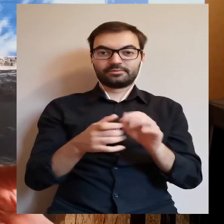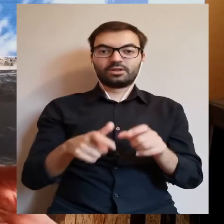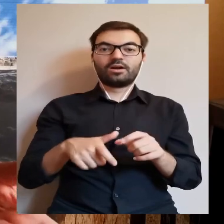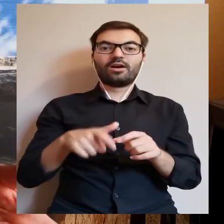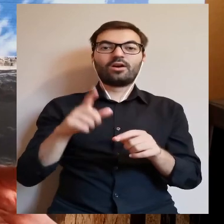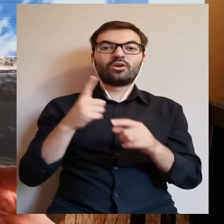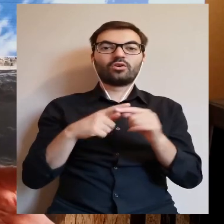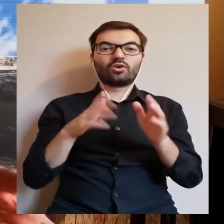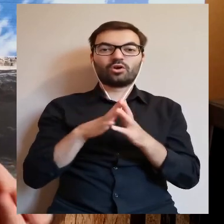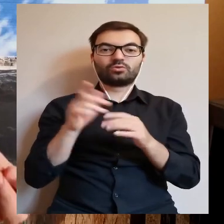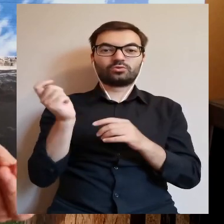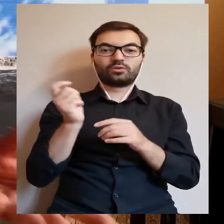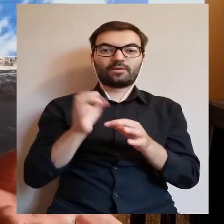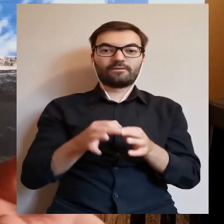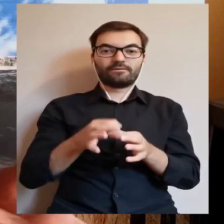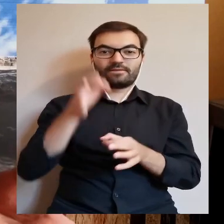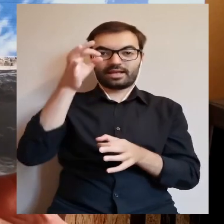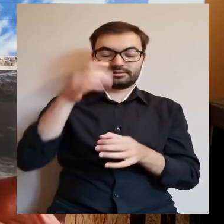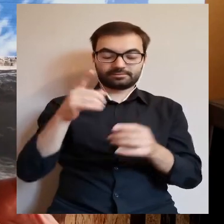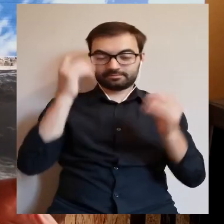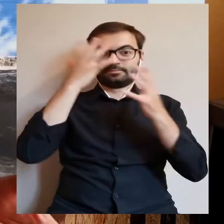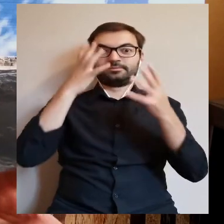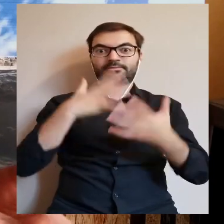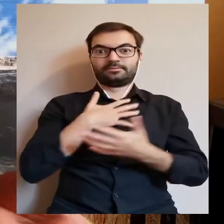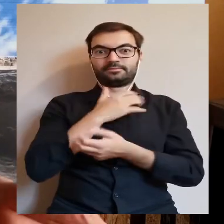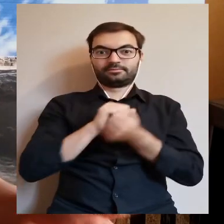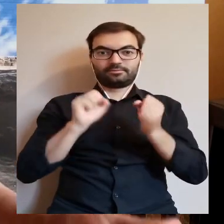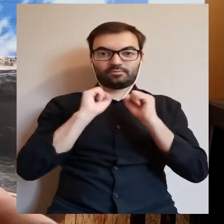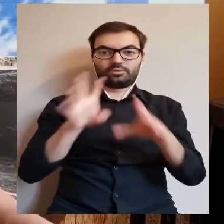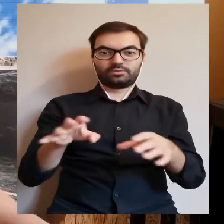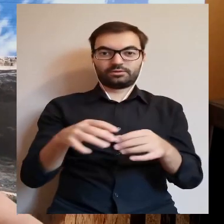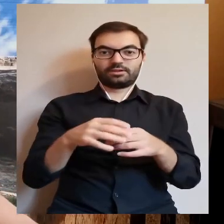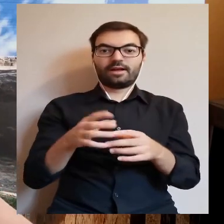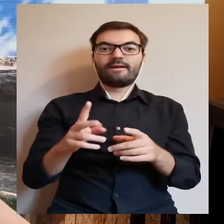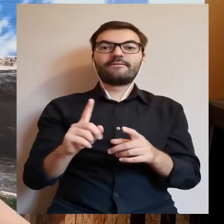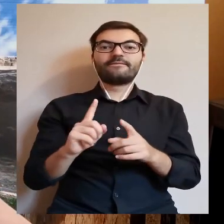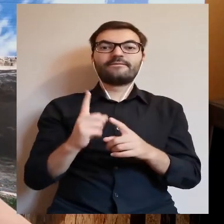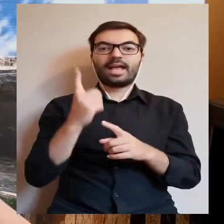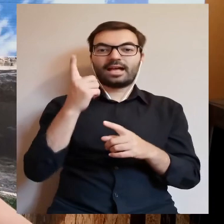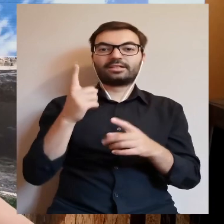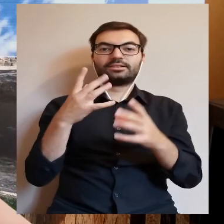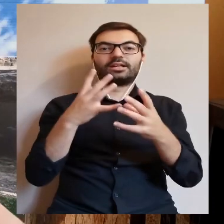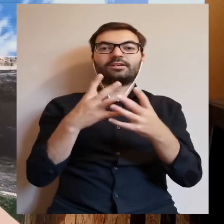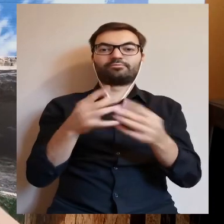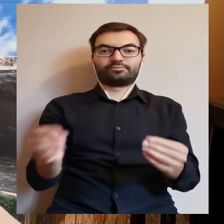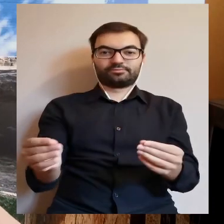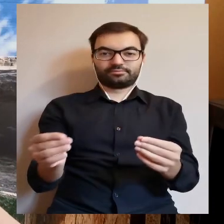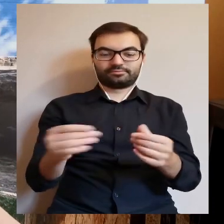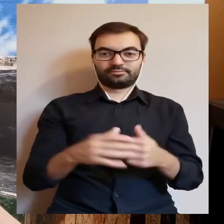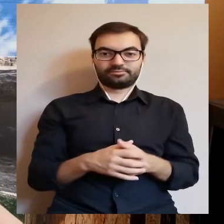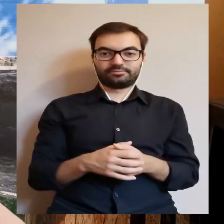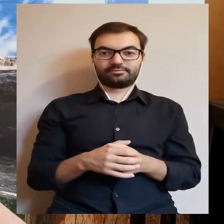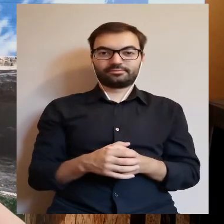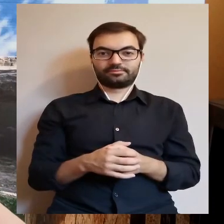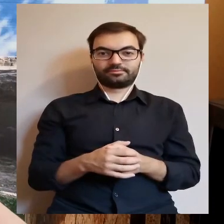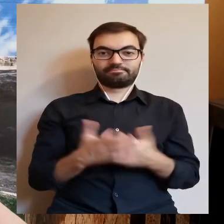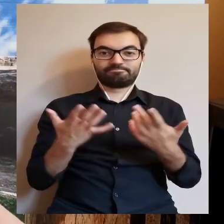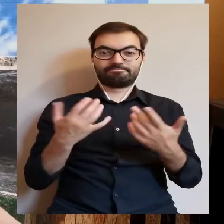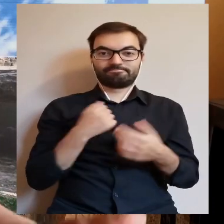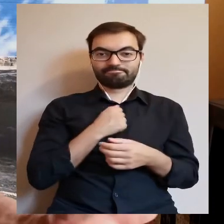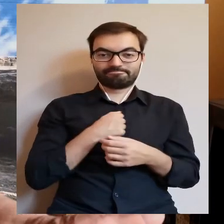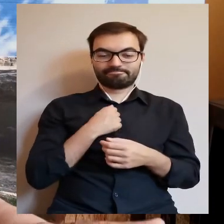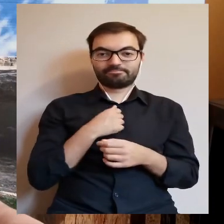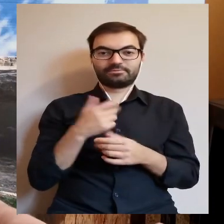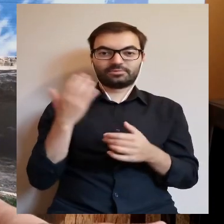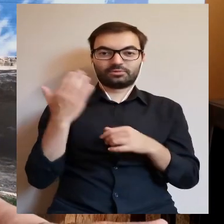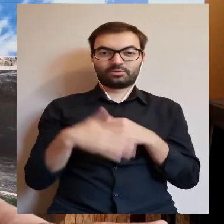Tak ją to wystraszyło, że puściła chustę. I wieże natychmiast skryły się pod wodą razem z chustą, niestety szach, niestety sz.